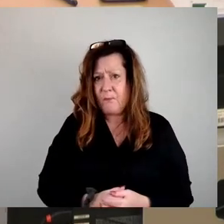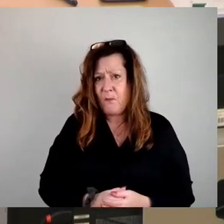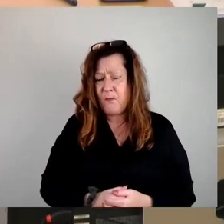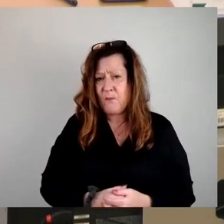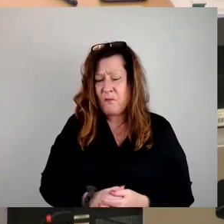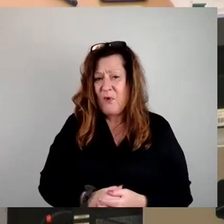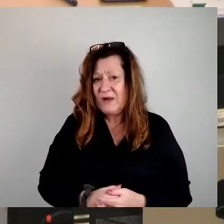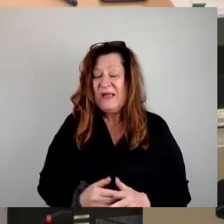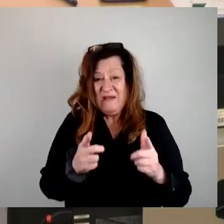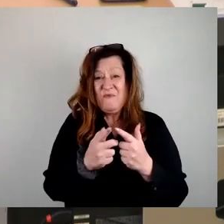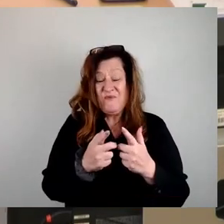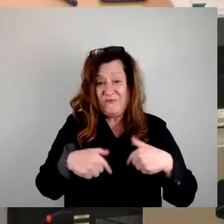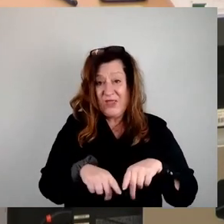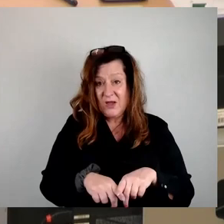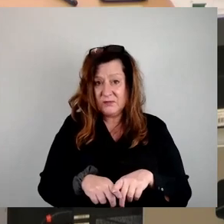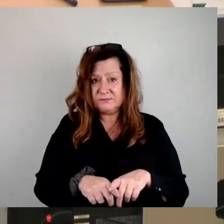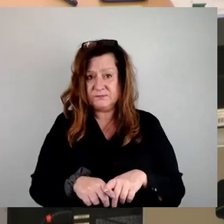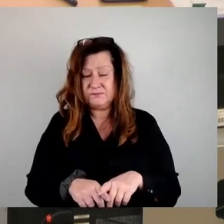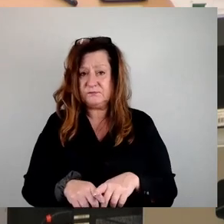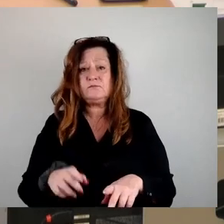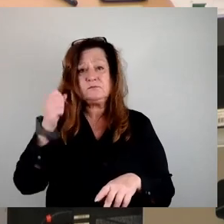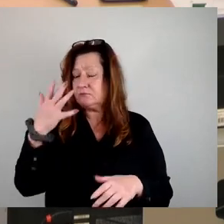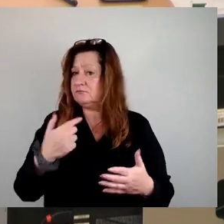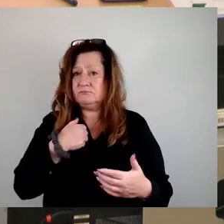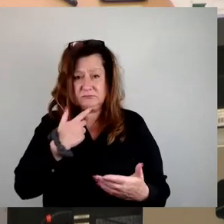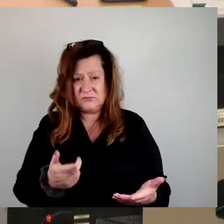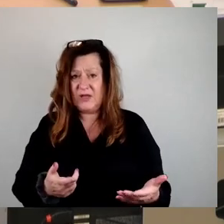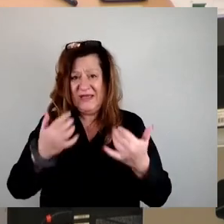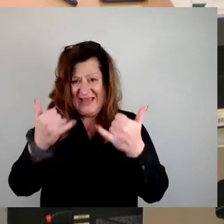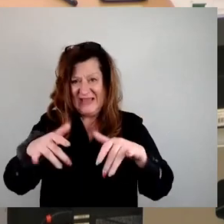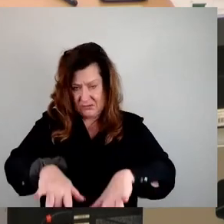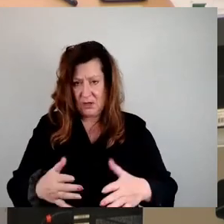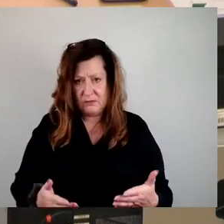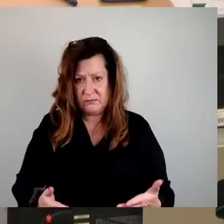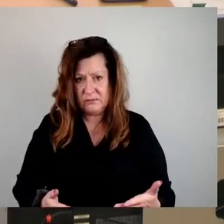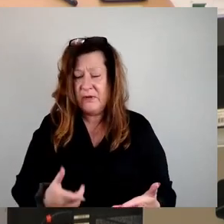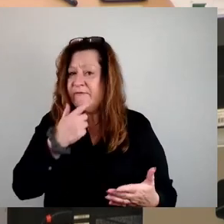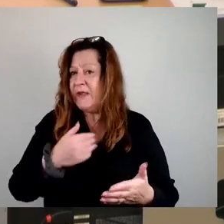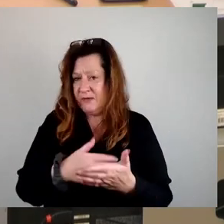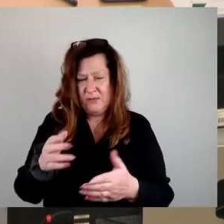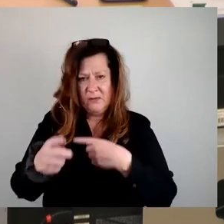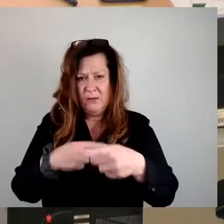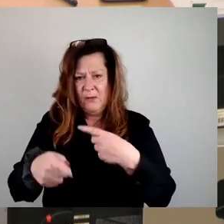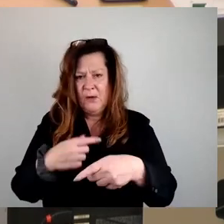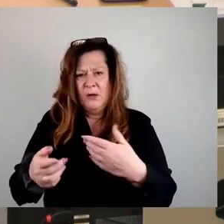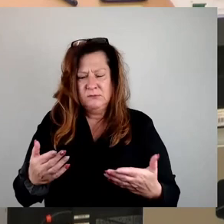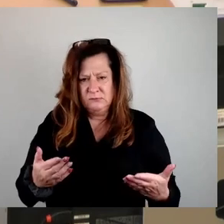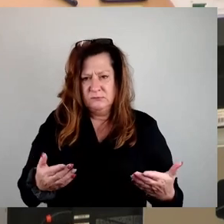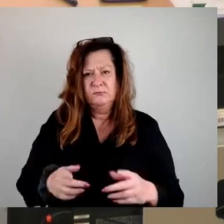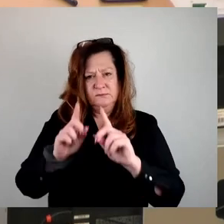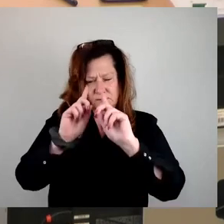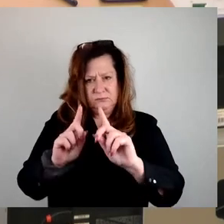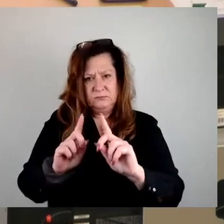Wir haben natürlich gesagt, okay, jetzt ist es da, wir wollen die Sache weiterentwickeln. Aber wir möchten gerne auch eine